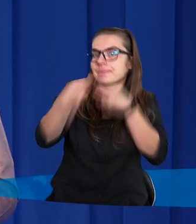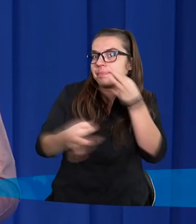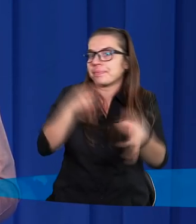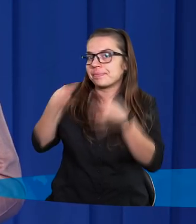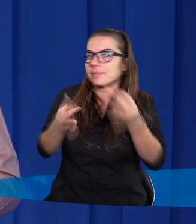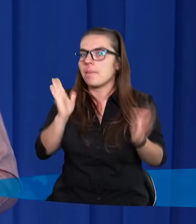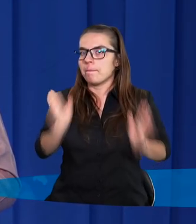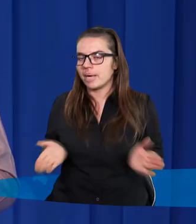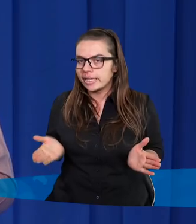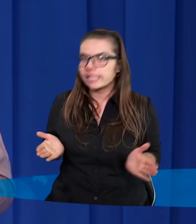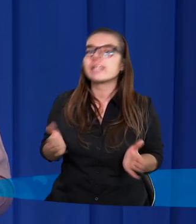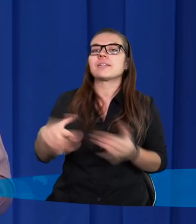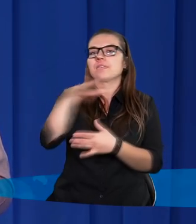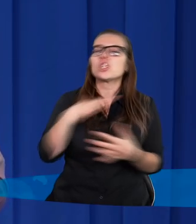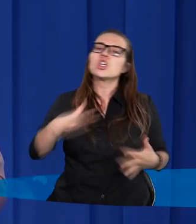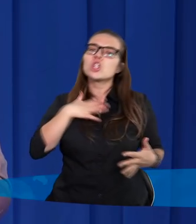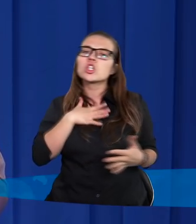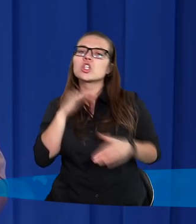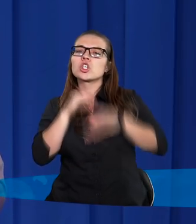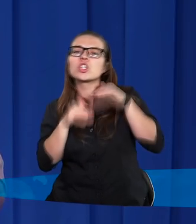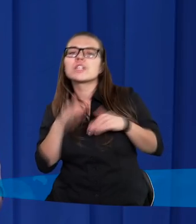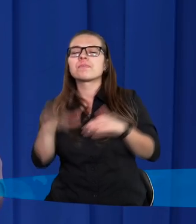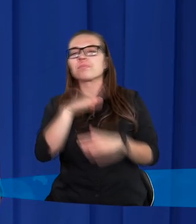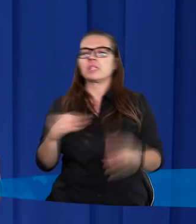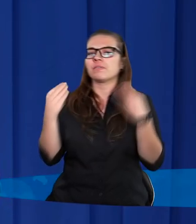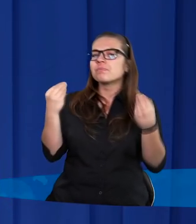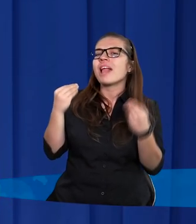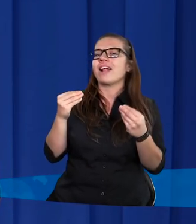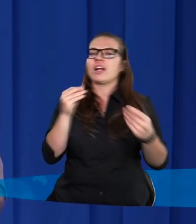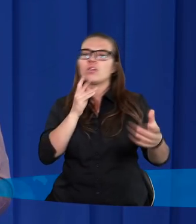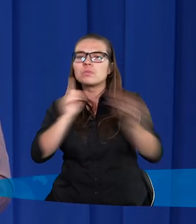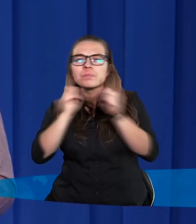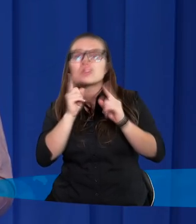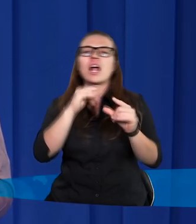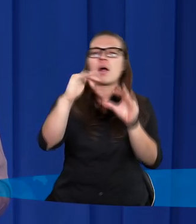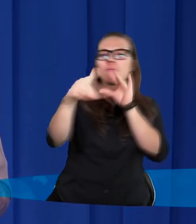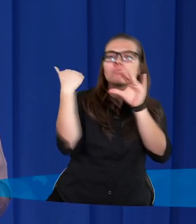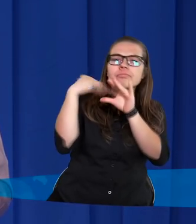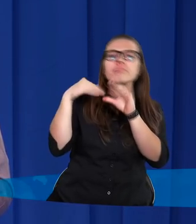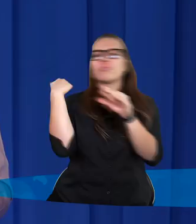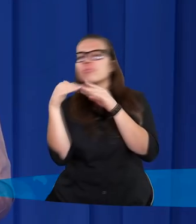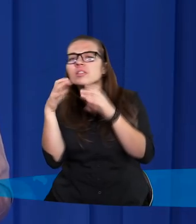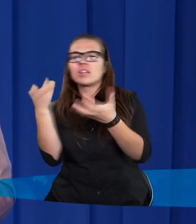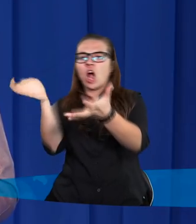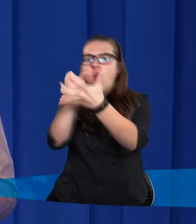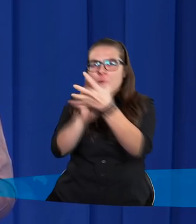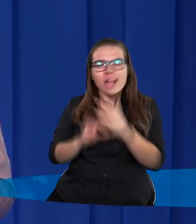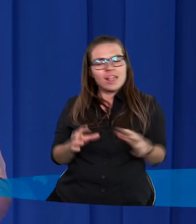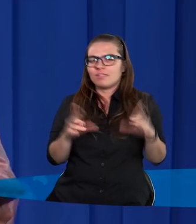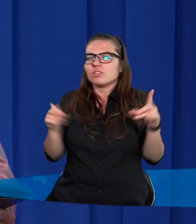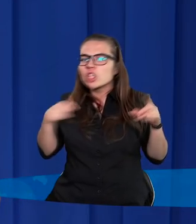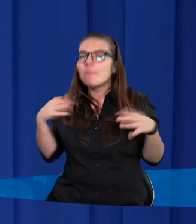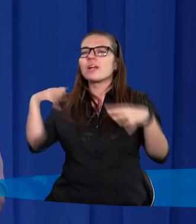Zatem życzę jeszcze raz dobrego odbioru. Piszcie dużo, zadawajcie pytania, komentujcie. Niech Bóg będzie